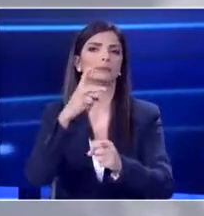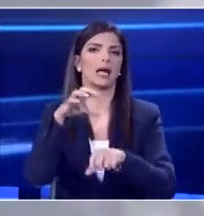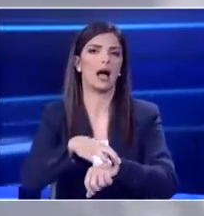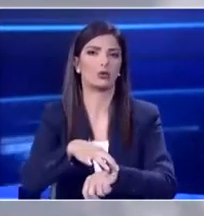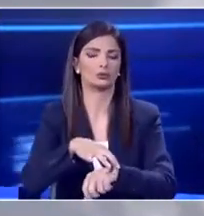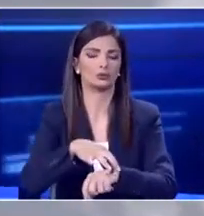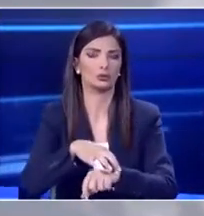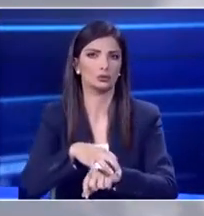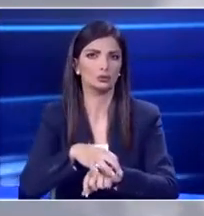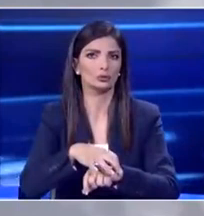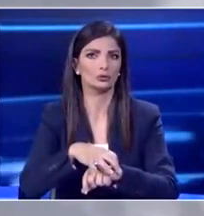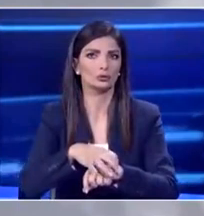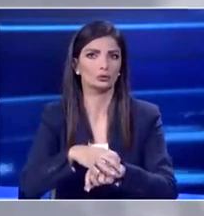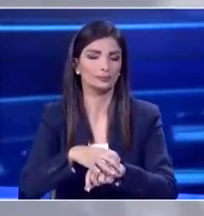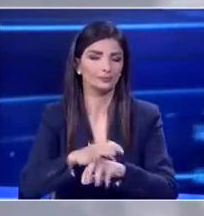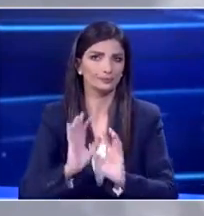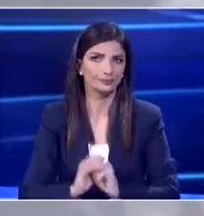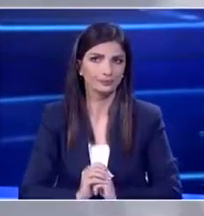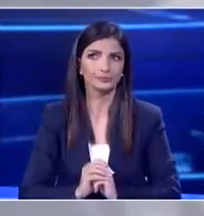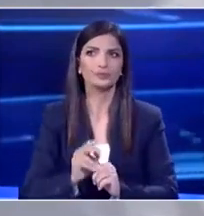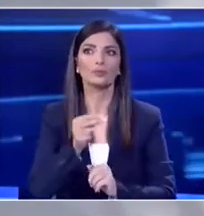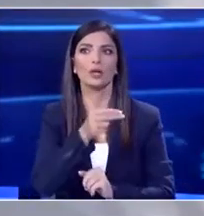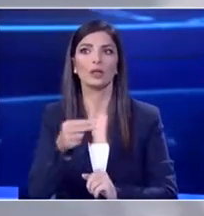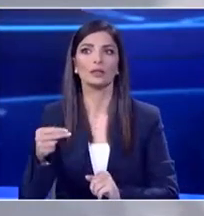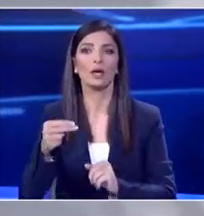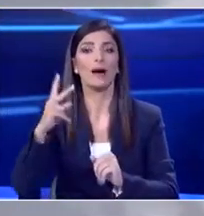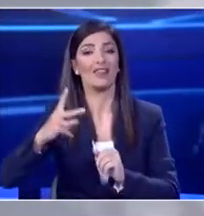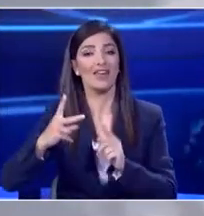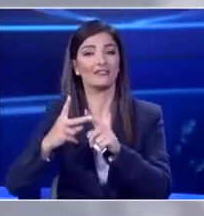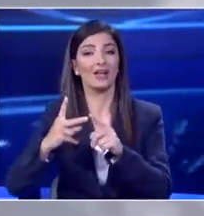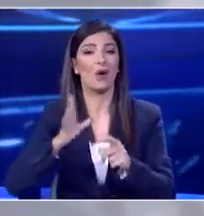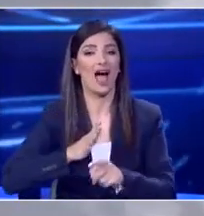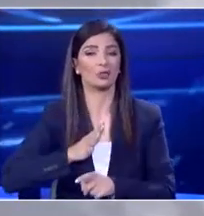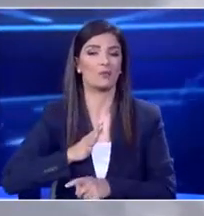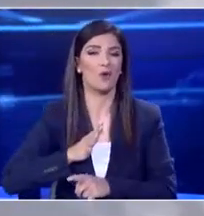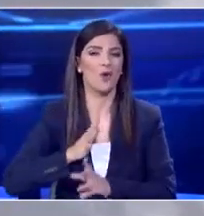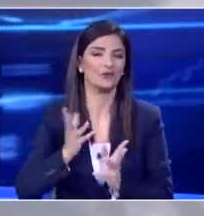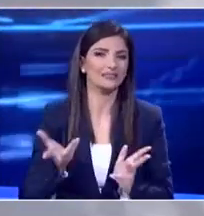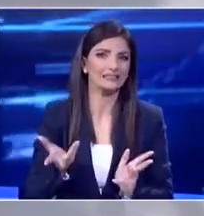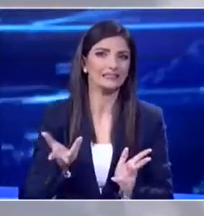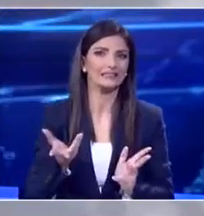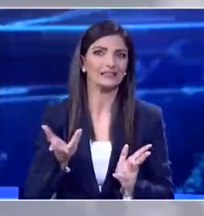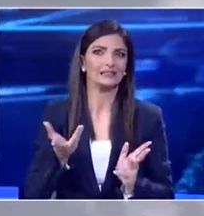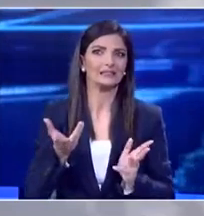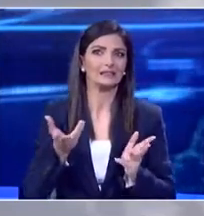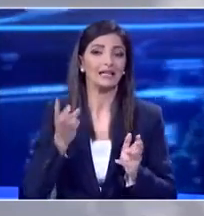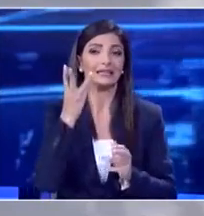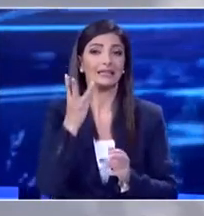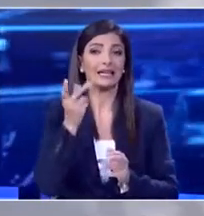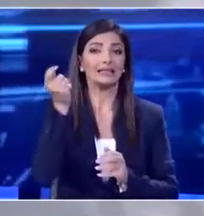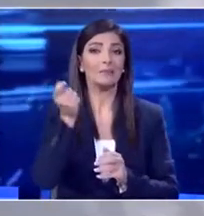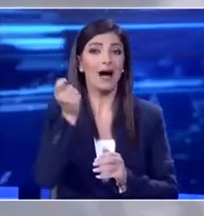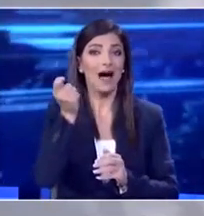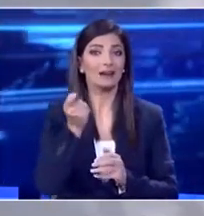λυπηρό με το δεύτερο περιστατικό είναι ότι αφήχθηκε με 3-3 του